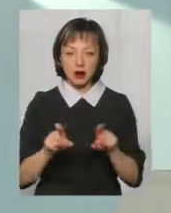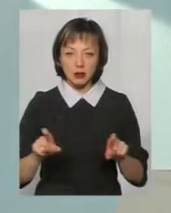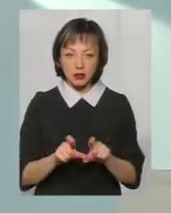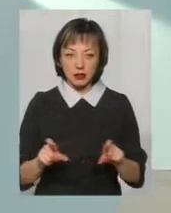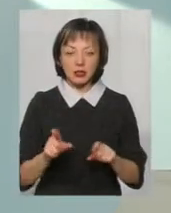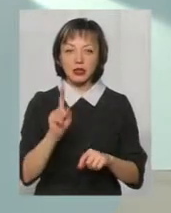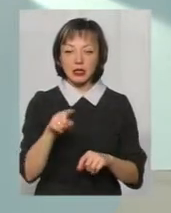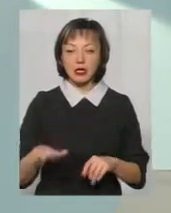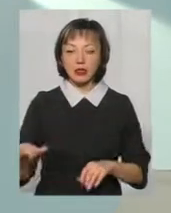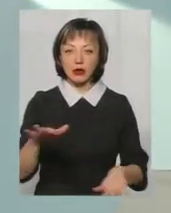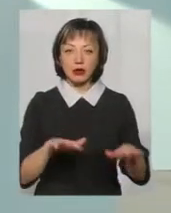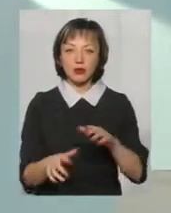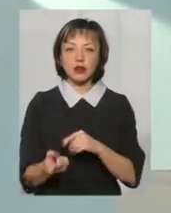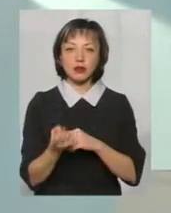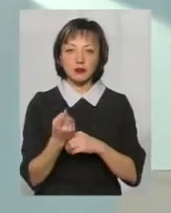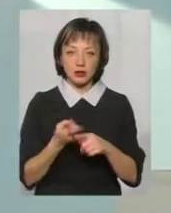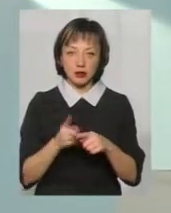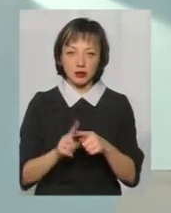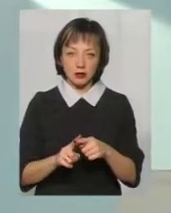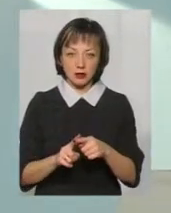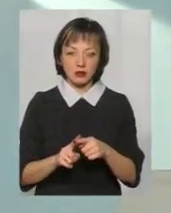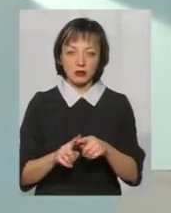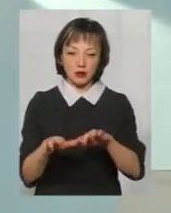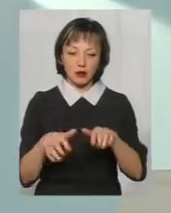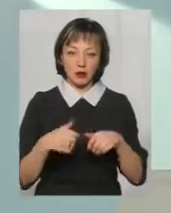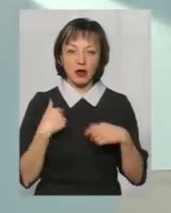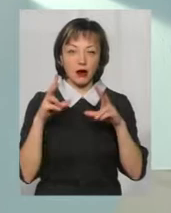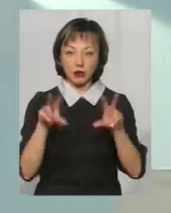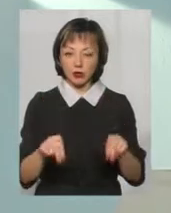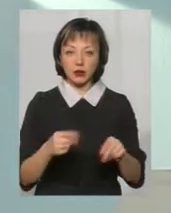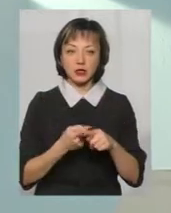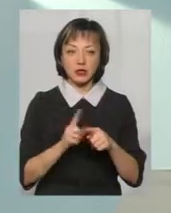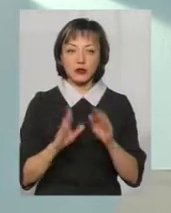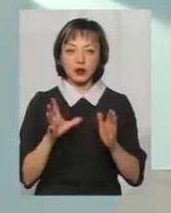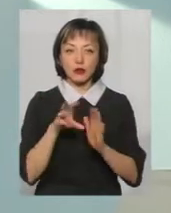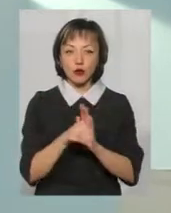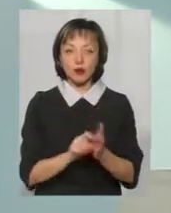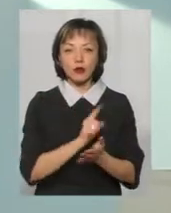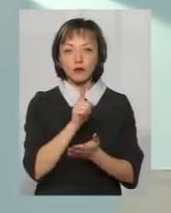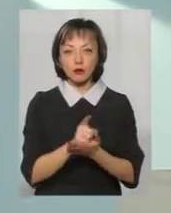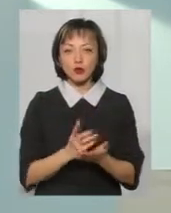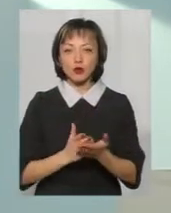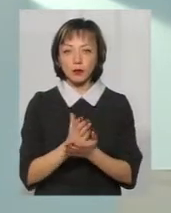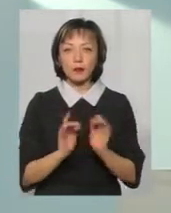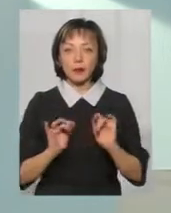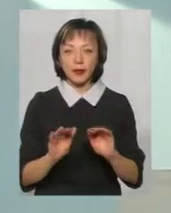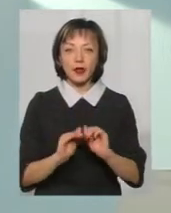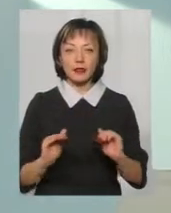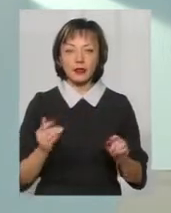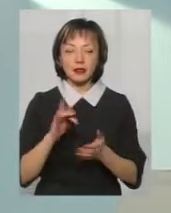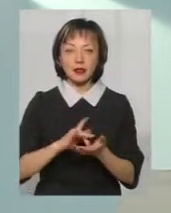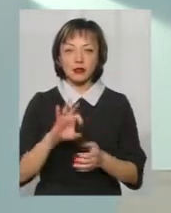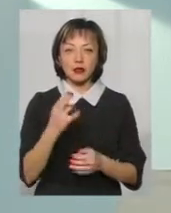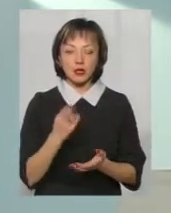тих територій, з яких вони запоходжені. Це я вам вже гарантую. Це буде входити в обов'язки служби у справах дітей Центру